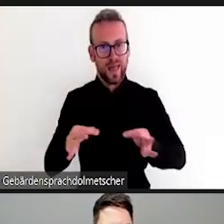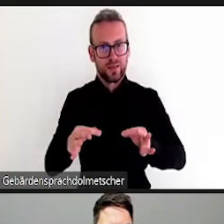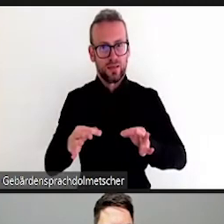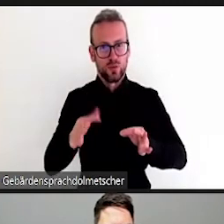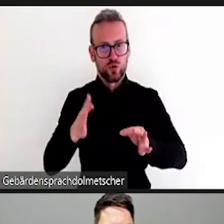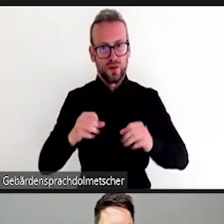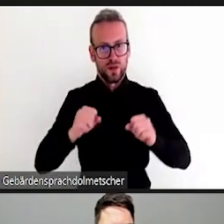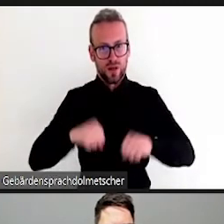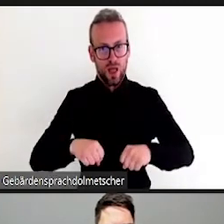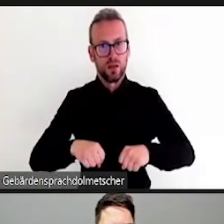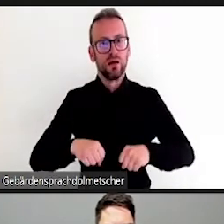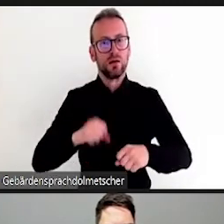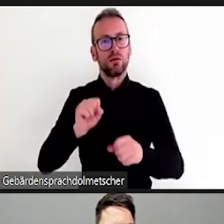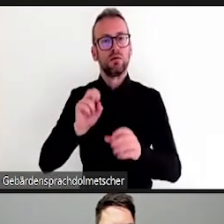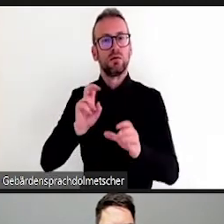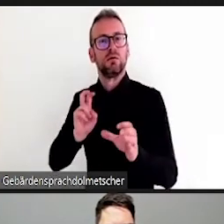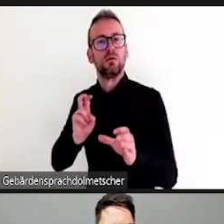ist.